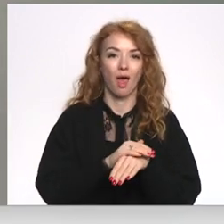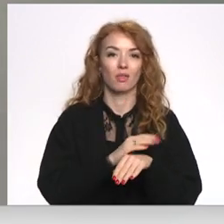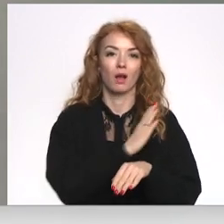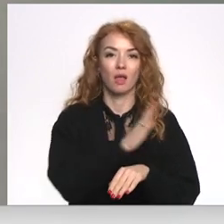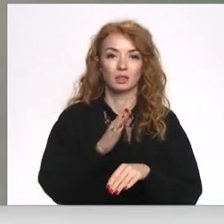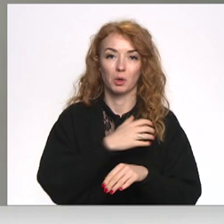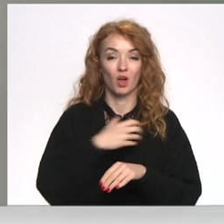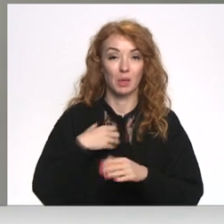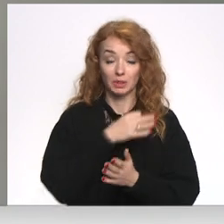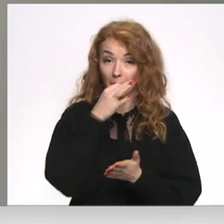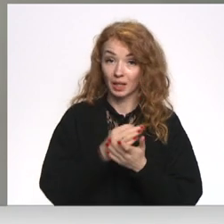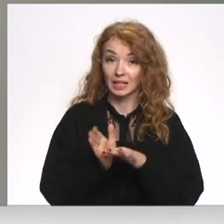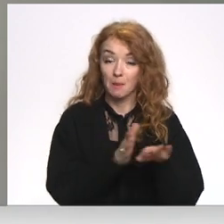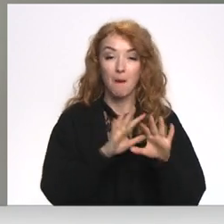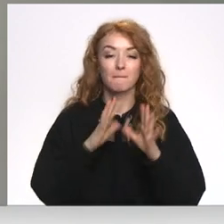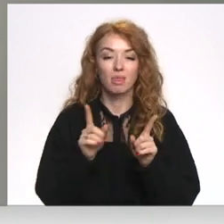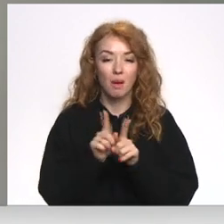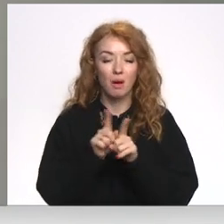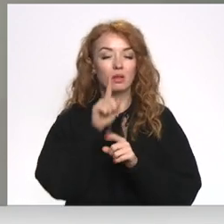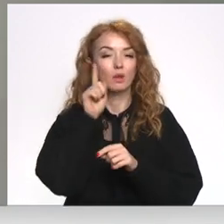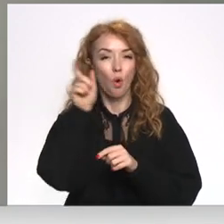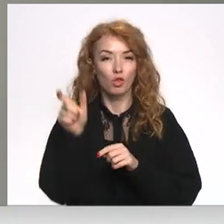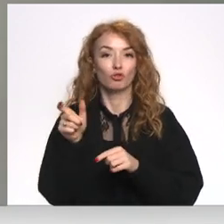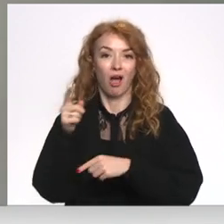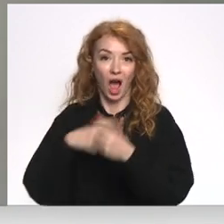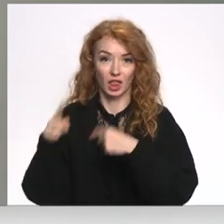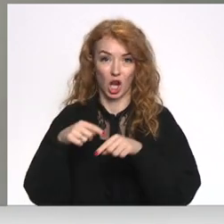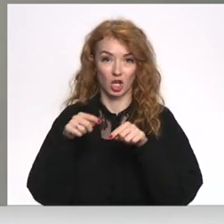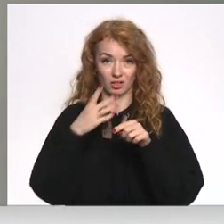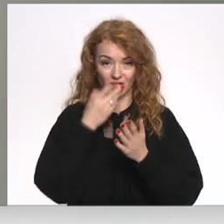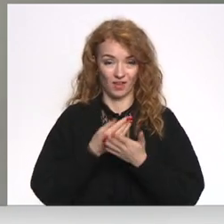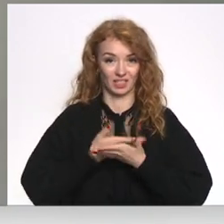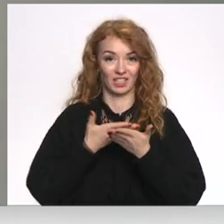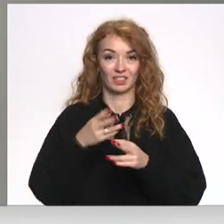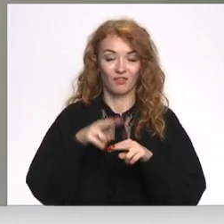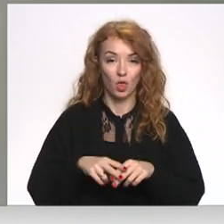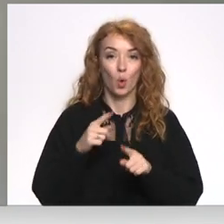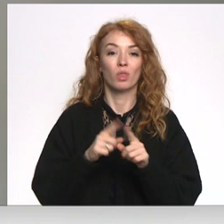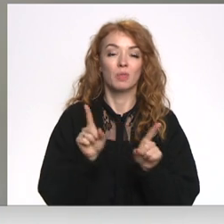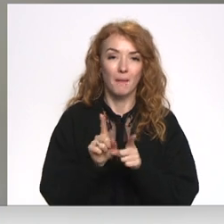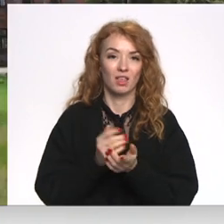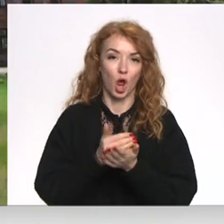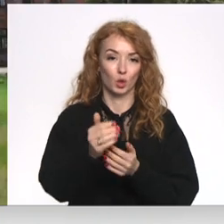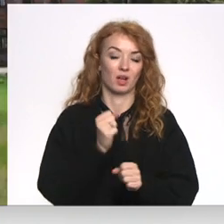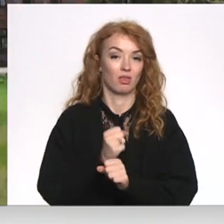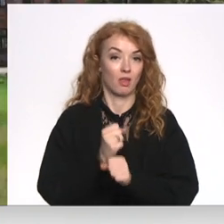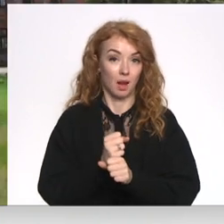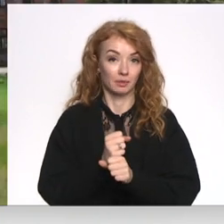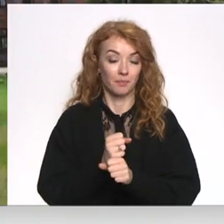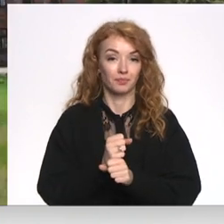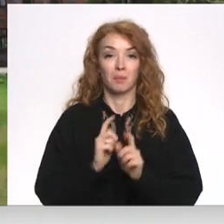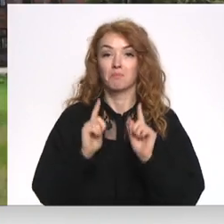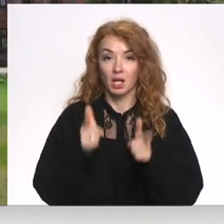bet atgrīvē vēlu šie jaunieši tik un tā atgrieztos viņu pašvaldībā un darbs ar viņiem tik un tā jātarpina. Vienbalsīgi